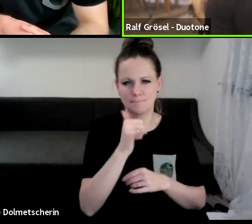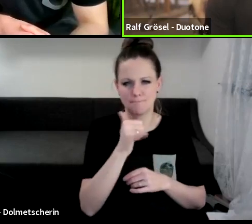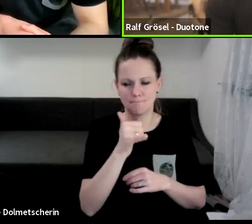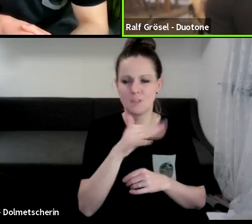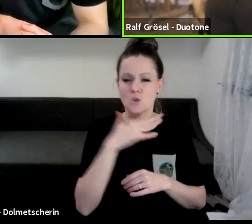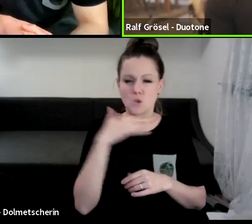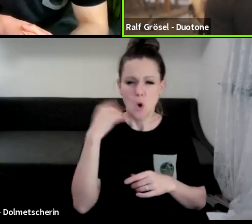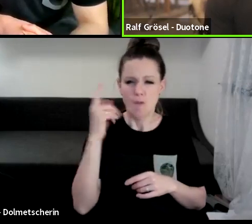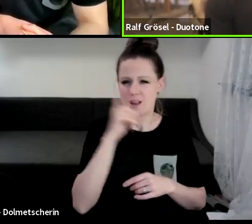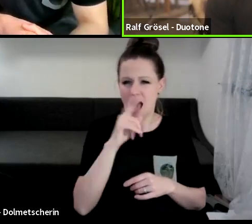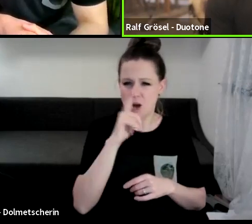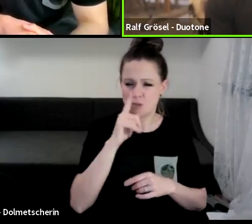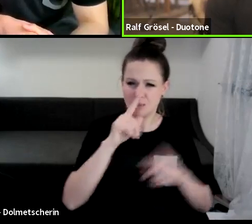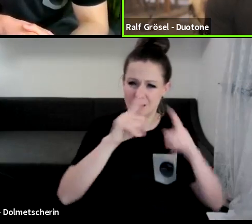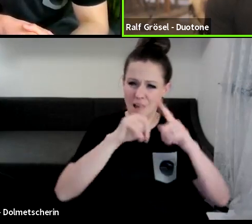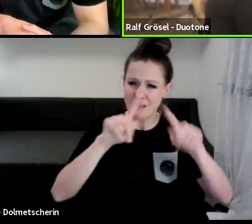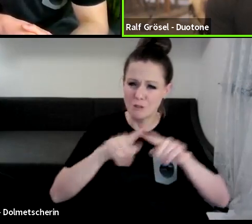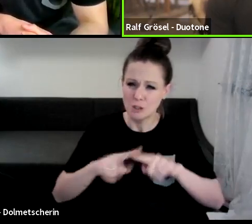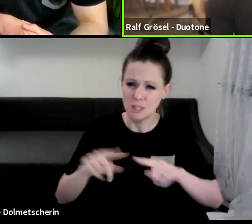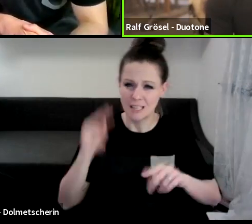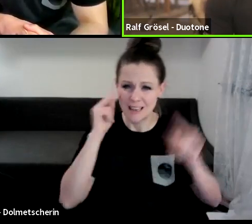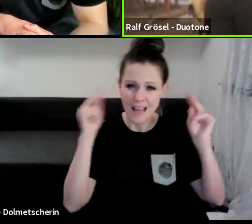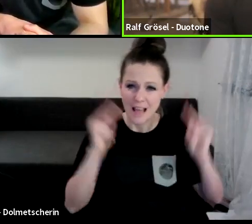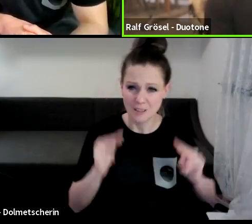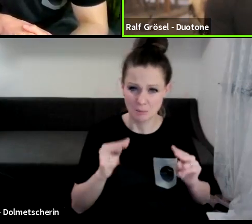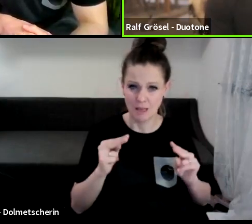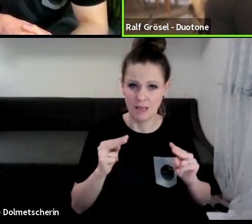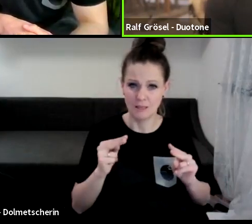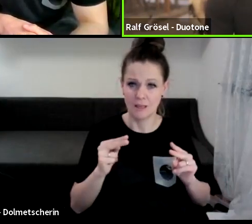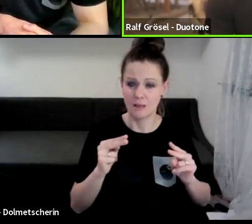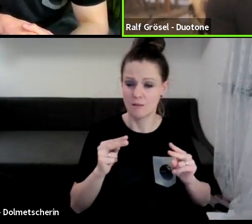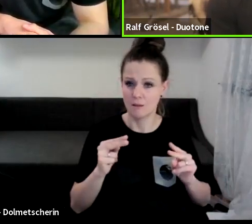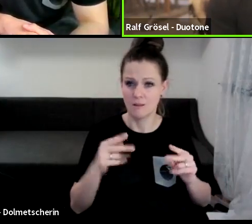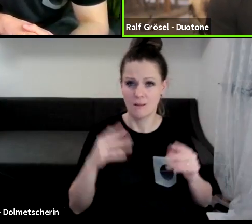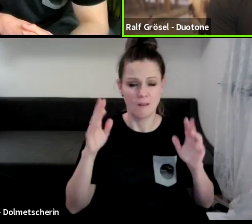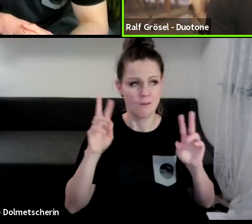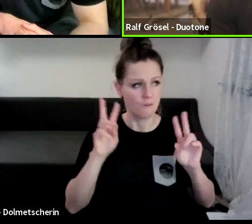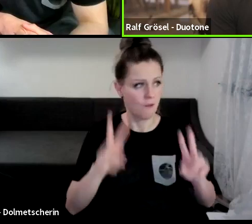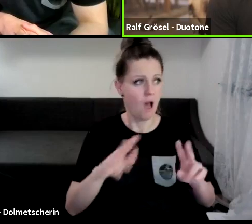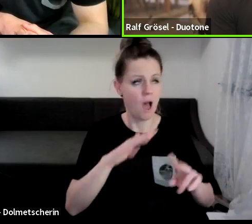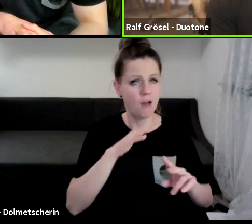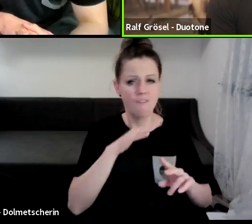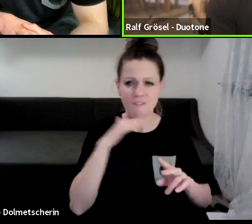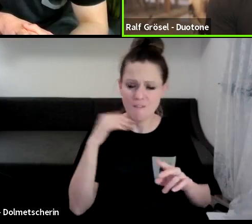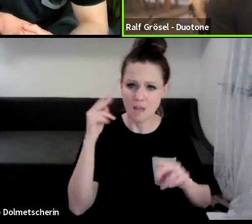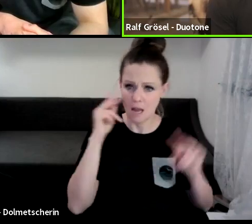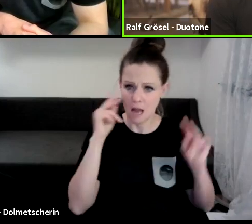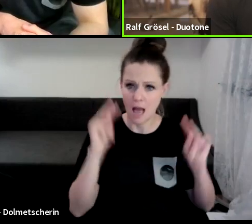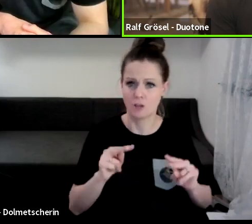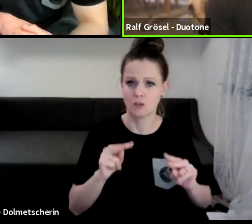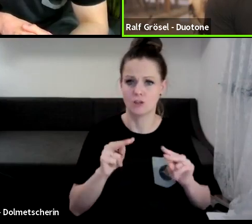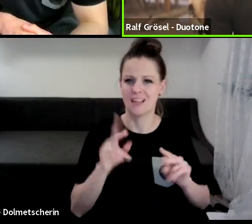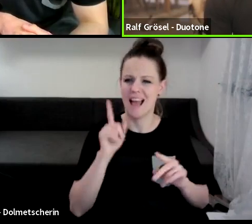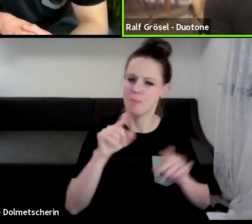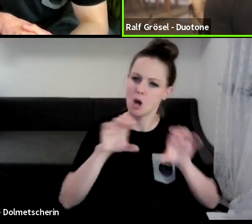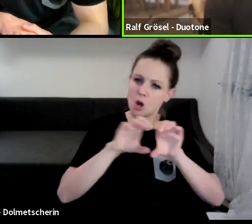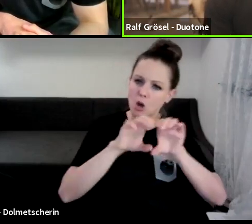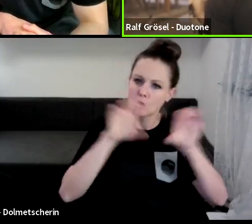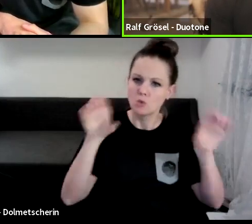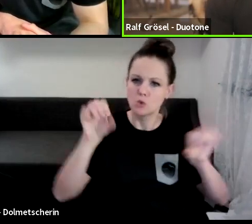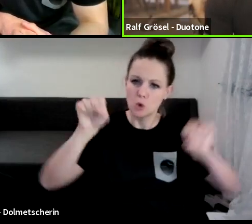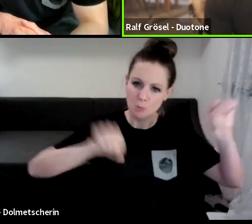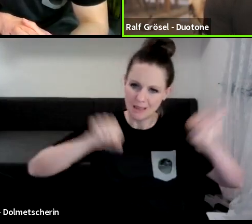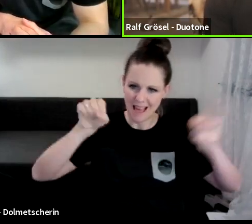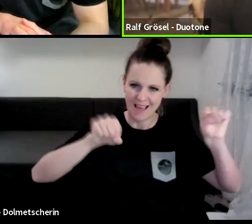so viel ausprobiert, so viele unterschiedliche Aspekte konstruktiv uns angeschaut. Aber am Ende des Tages war tatsächlich der Tubekite das